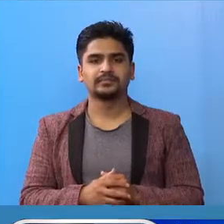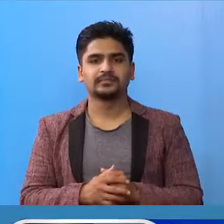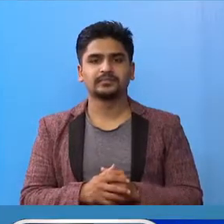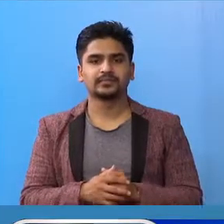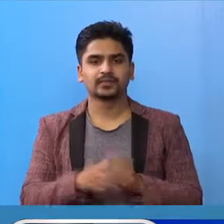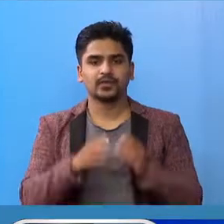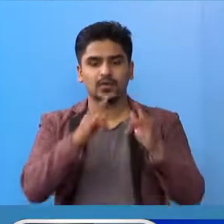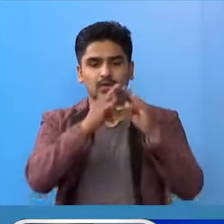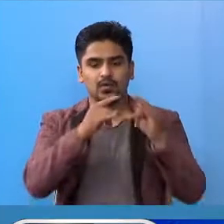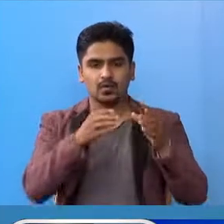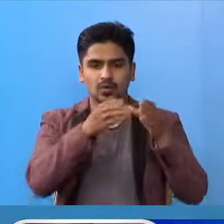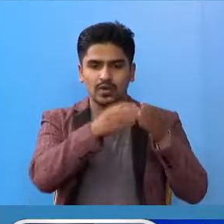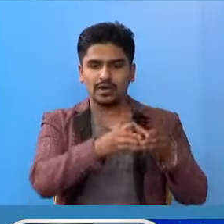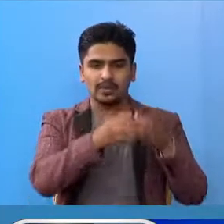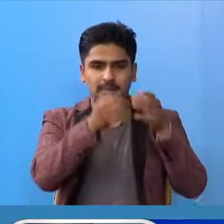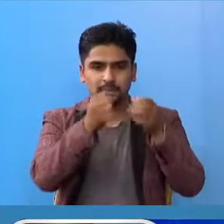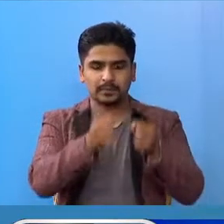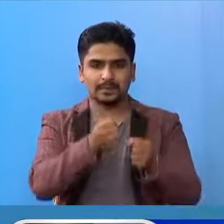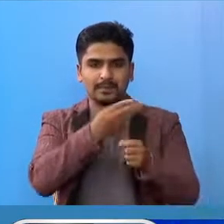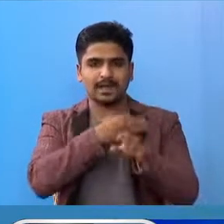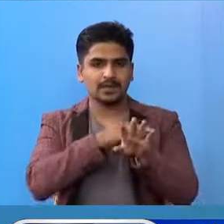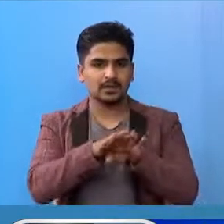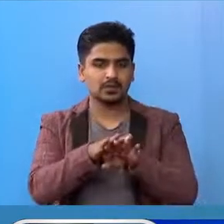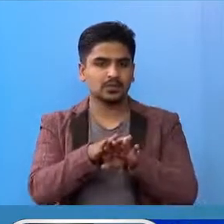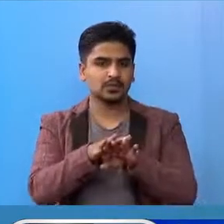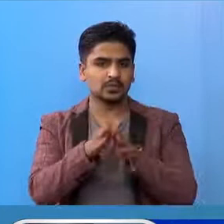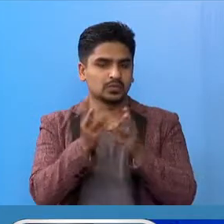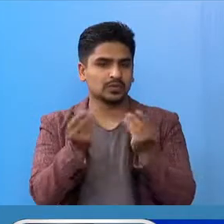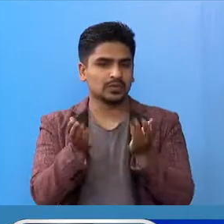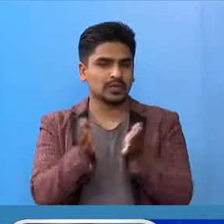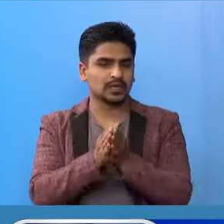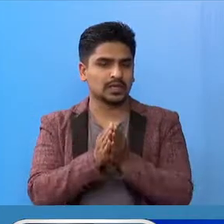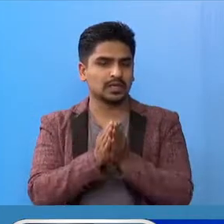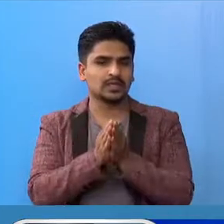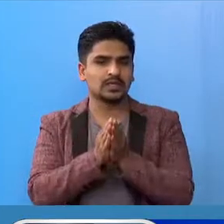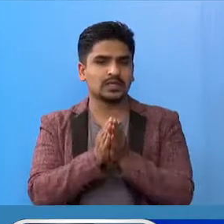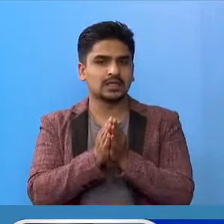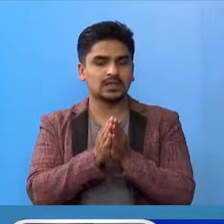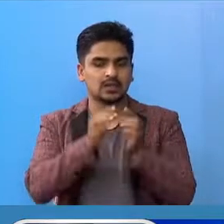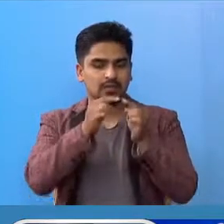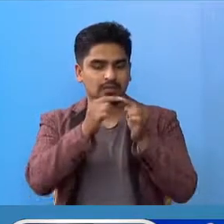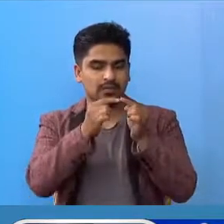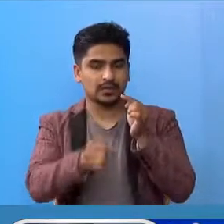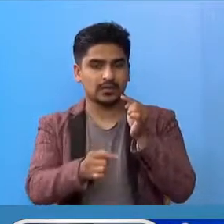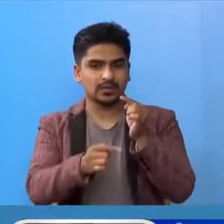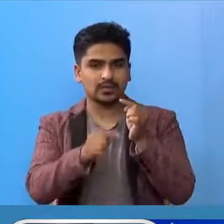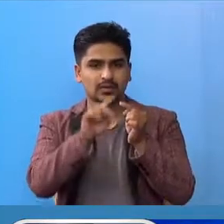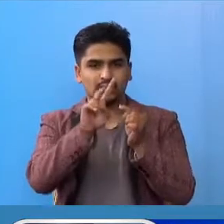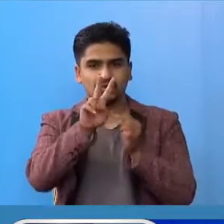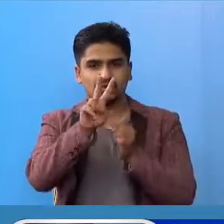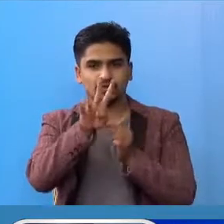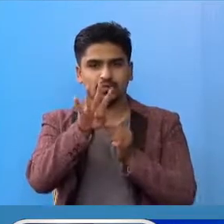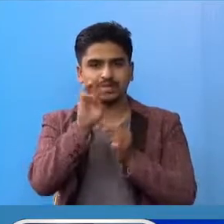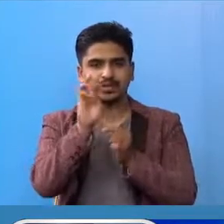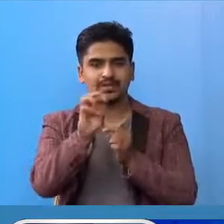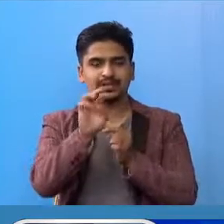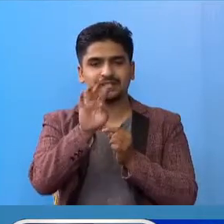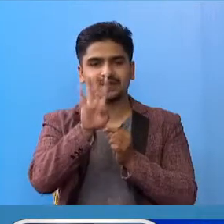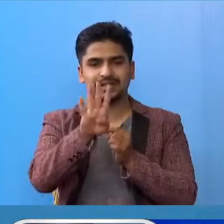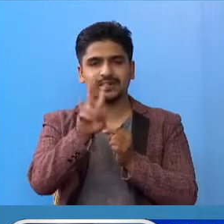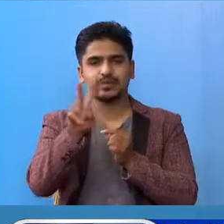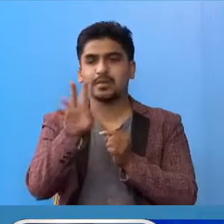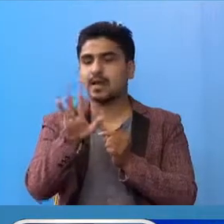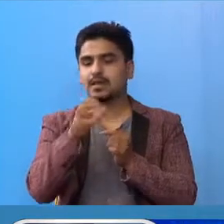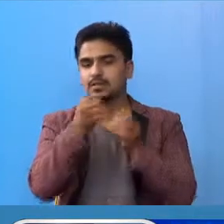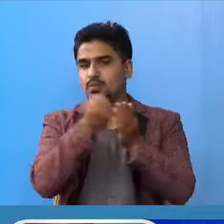क्वारेंटीन मां रहनु भायका बेक्ती अरू को संख्या गटे र 240025 वायको